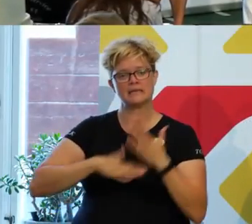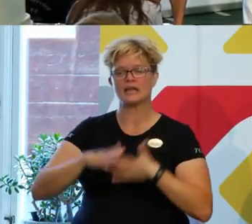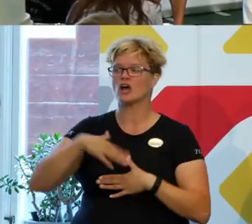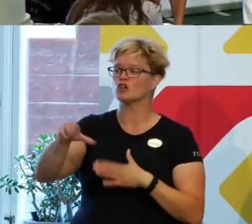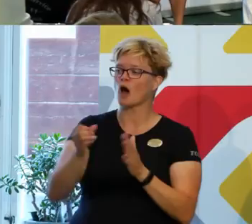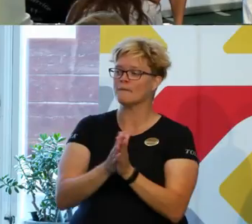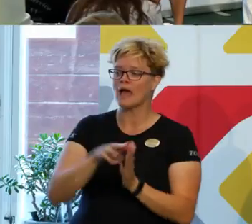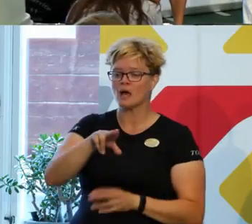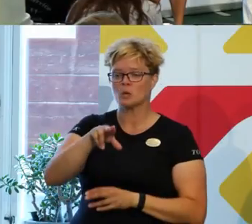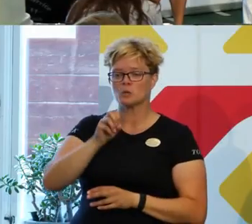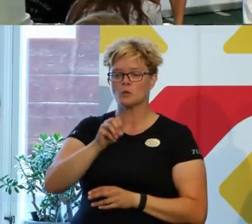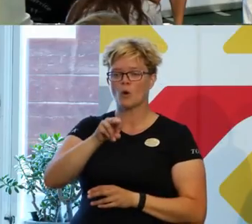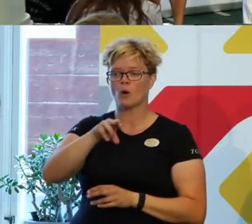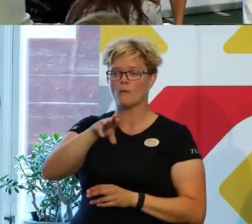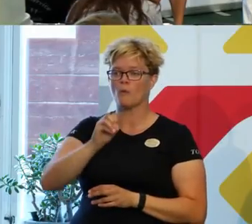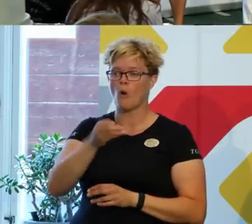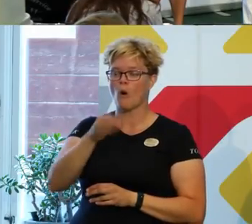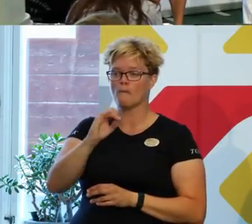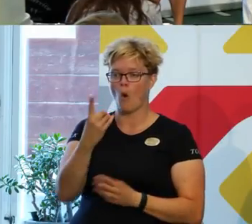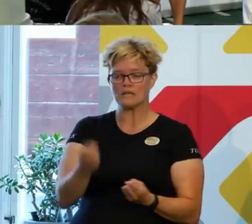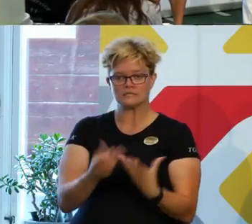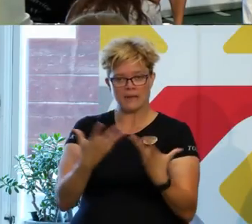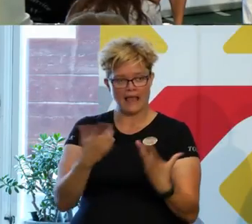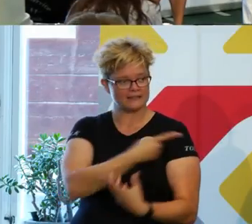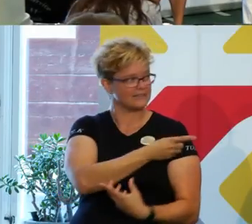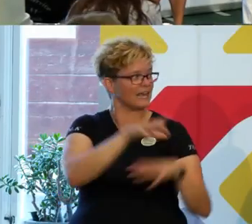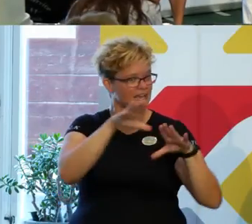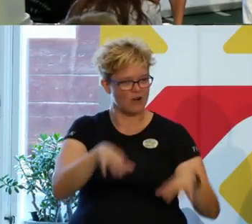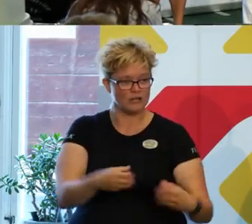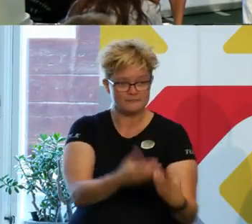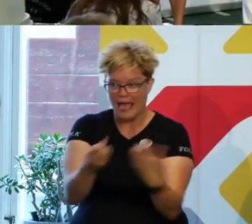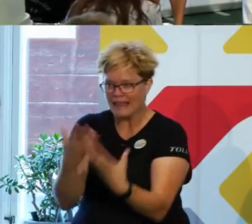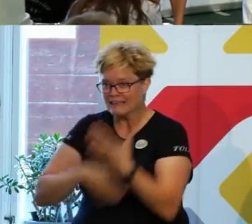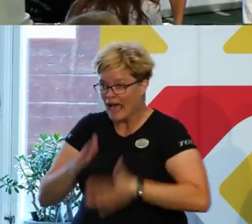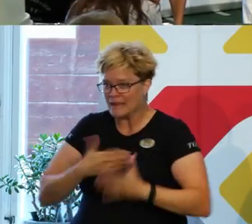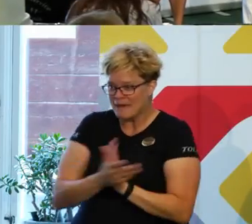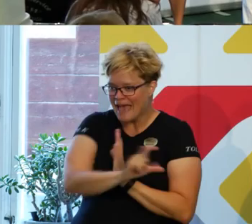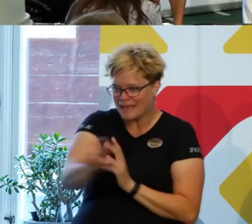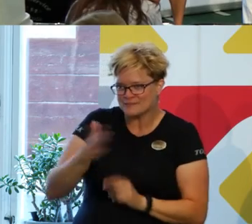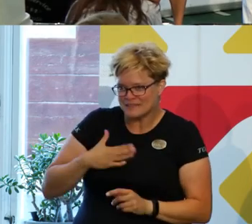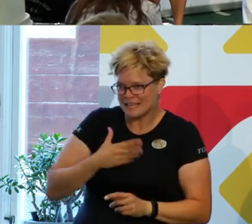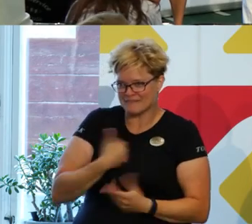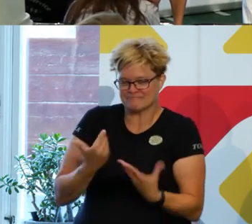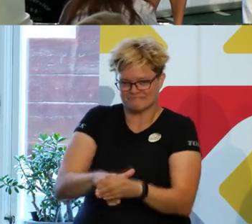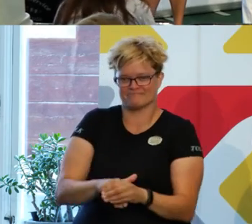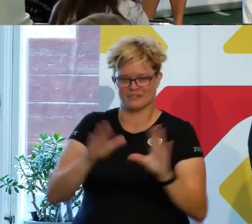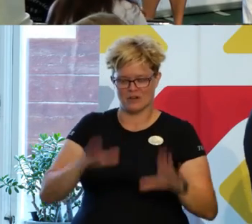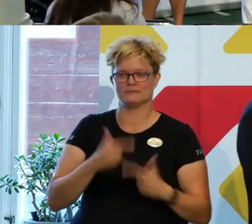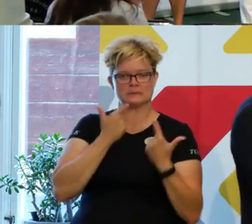med er ett norm och pol när ni går. Vi hänger kvar här en liten stund och spelar med er som vill. Tusen, tusen tack.